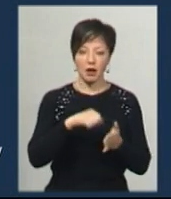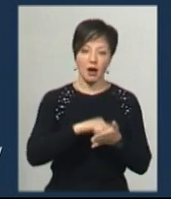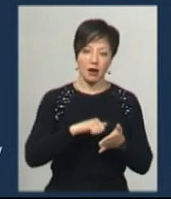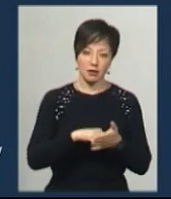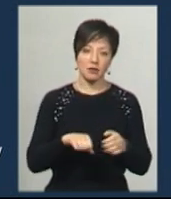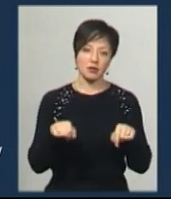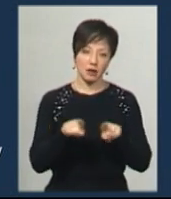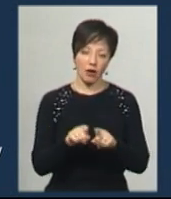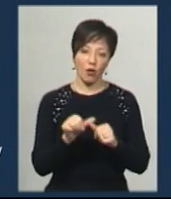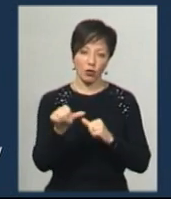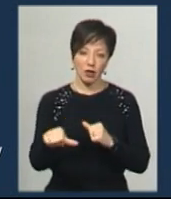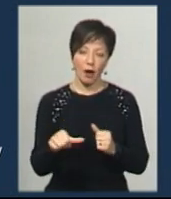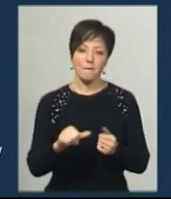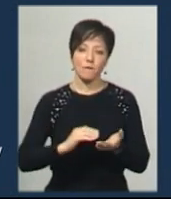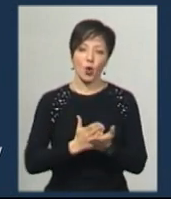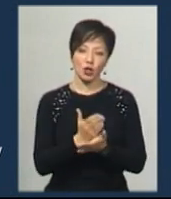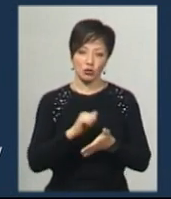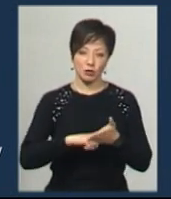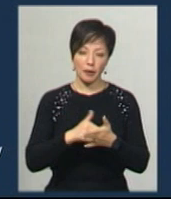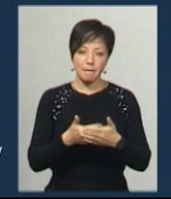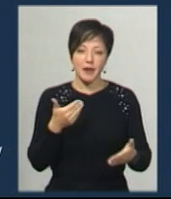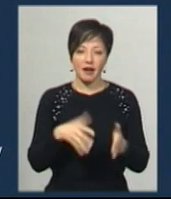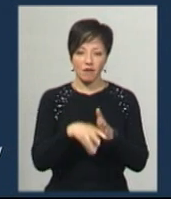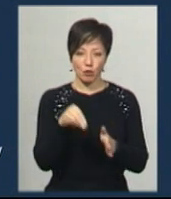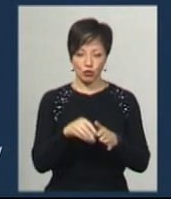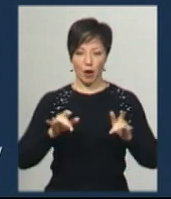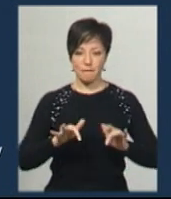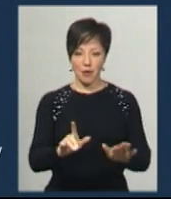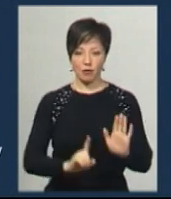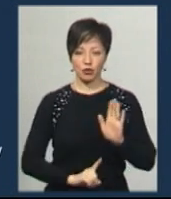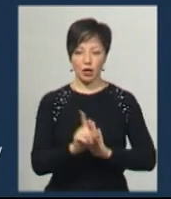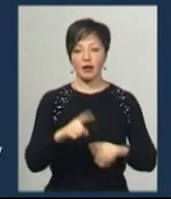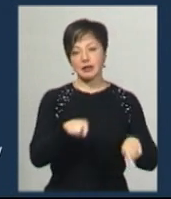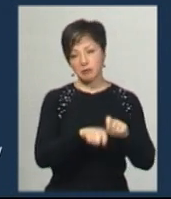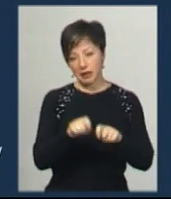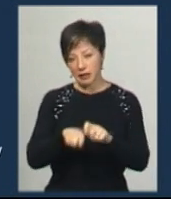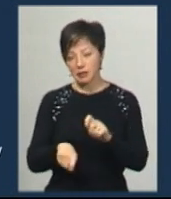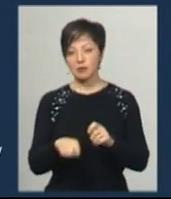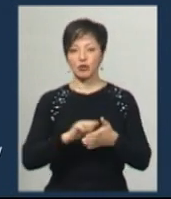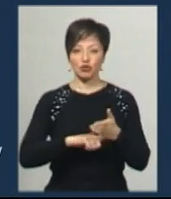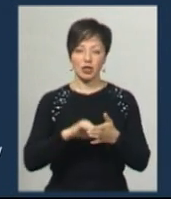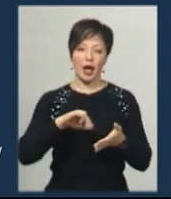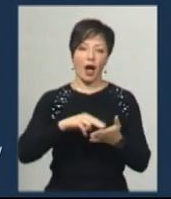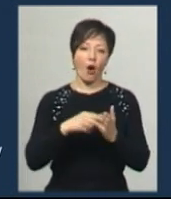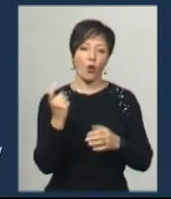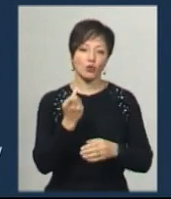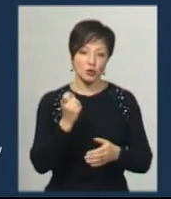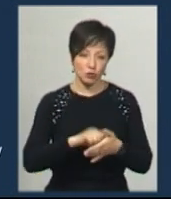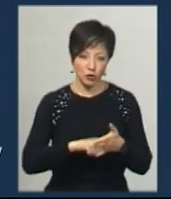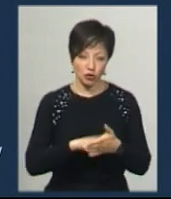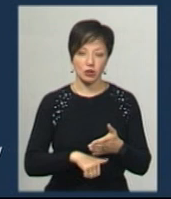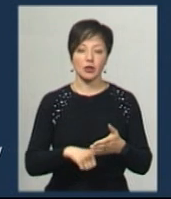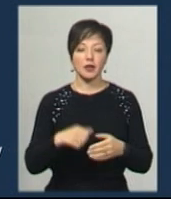виокремити політичну функцію, тобто початок передвиборчої кампанії, також інспектаційну функцію і економічну. Адже,